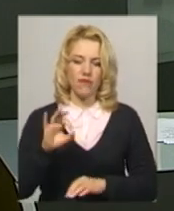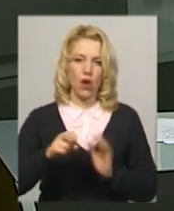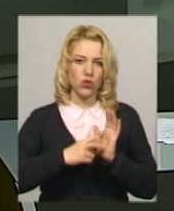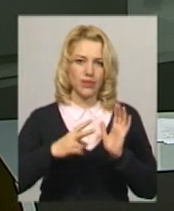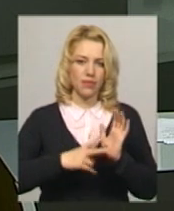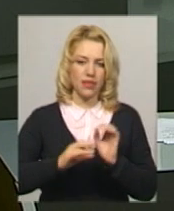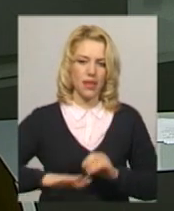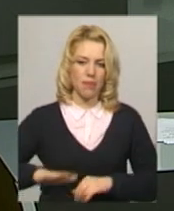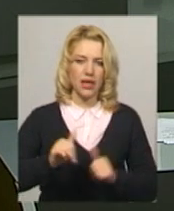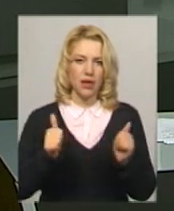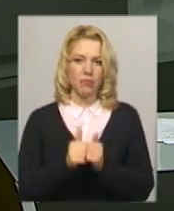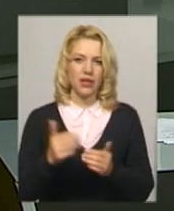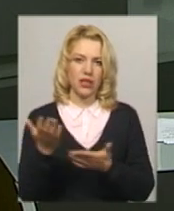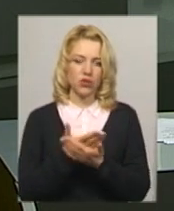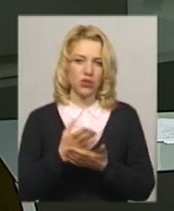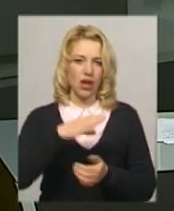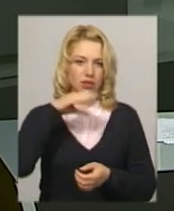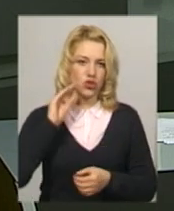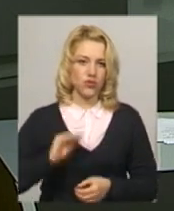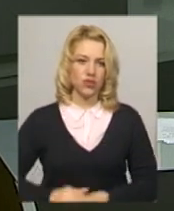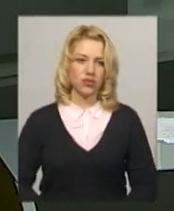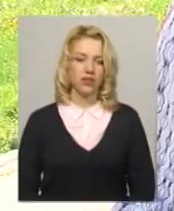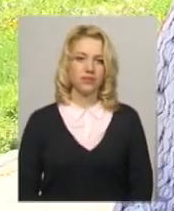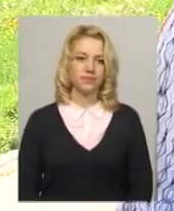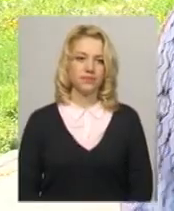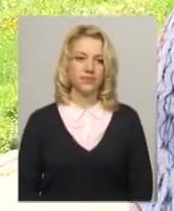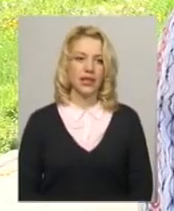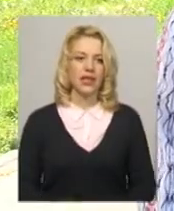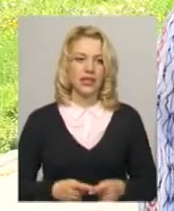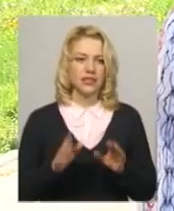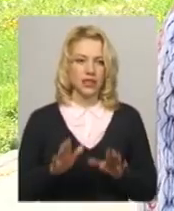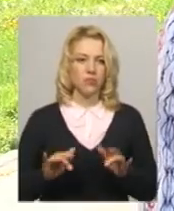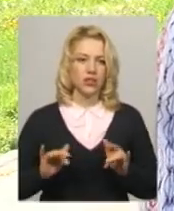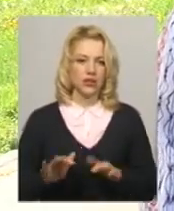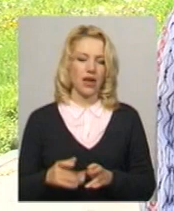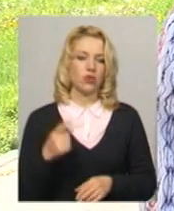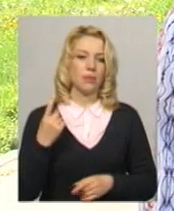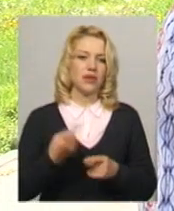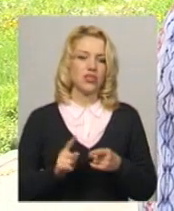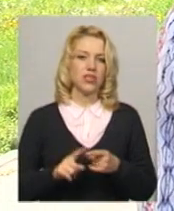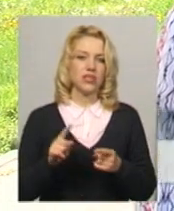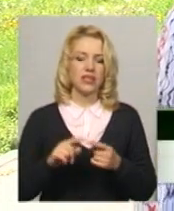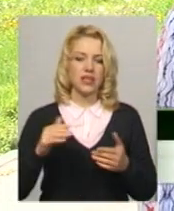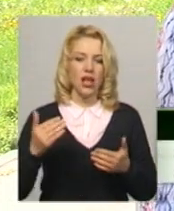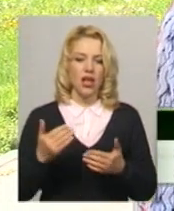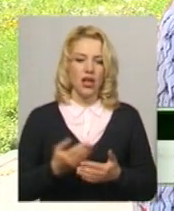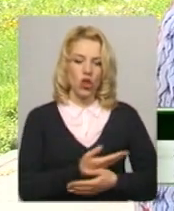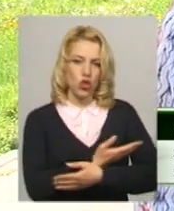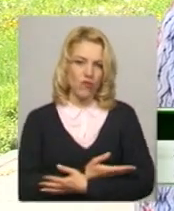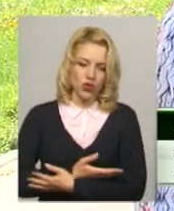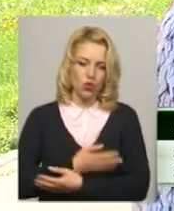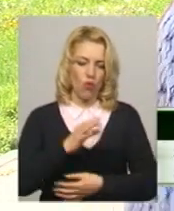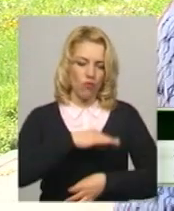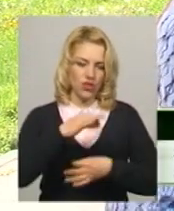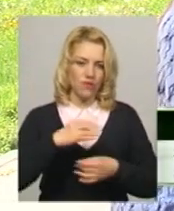-й на майданчику біля кінотеатру імені Тараса Шевченка. «Це буде низка заходів. Перший із них – це новонароджені у вишиванках. Це